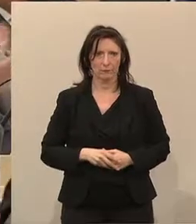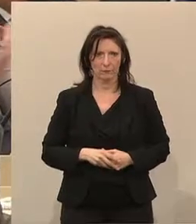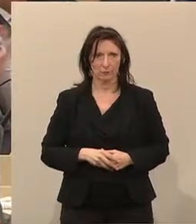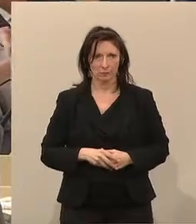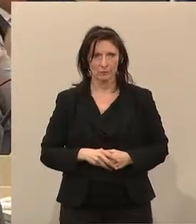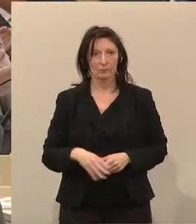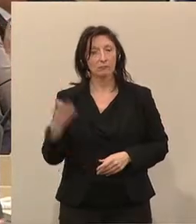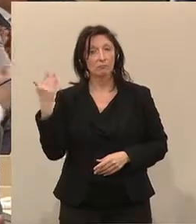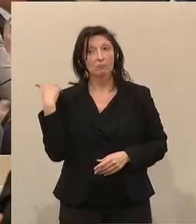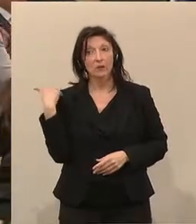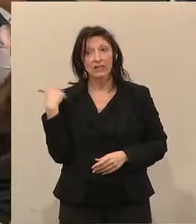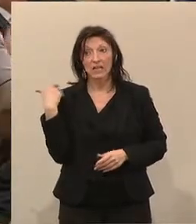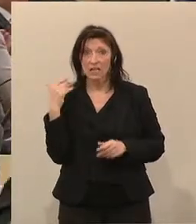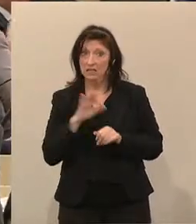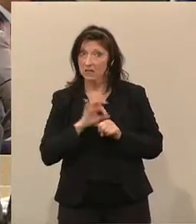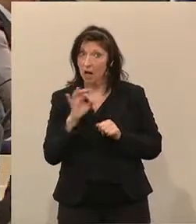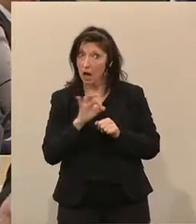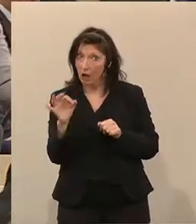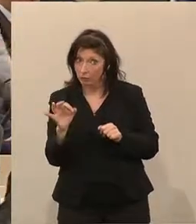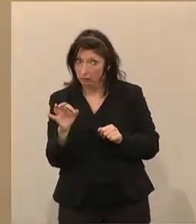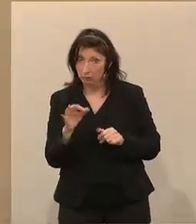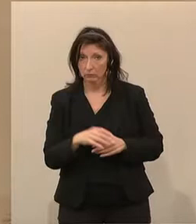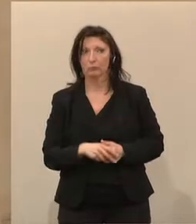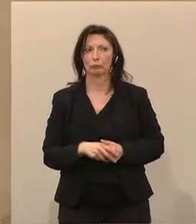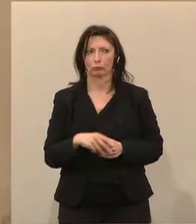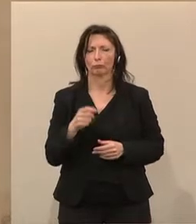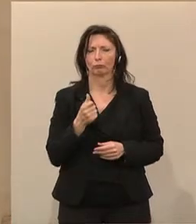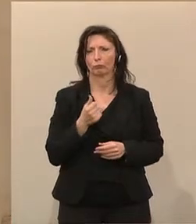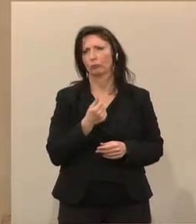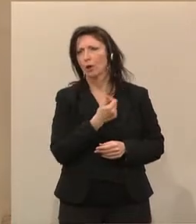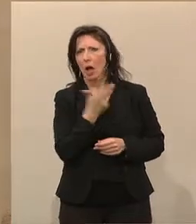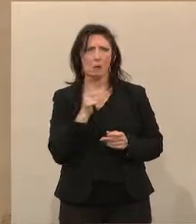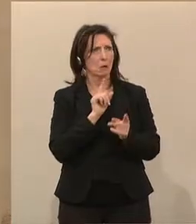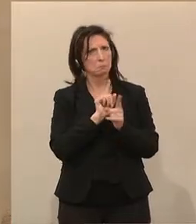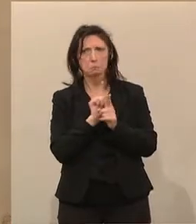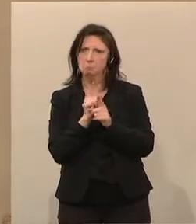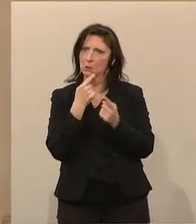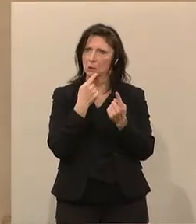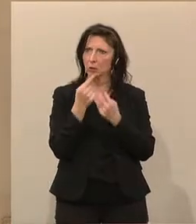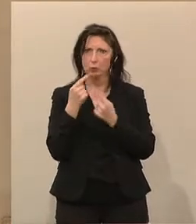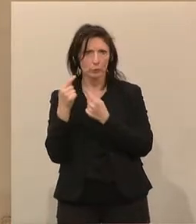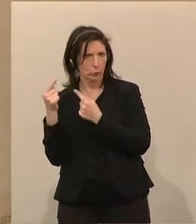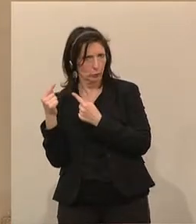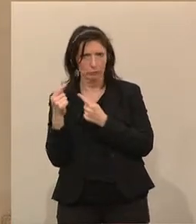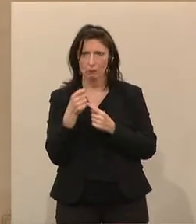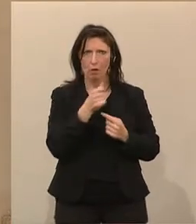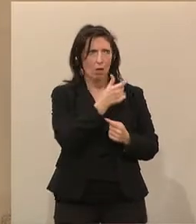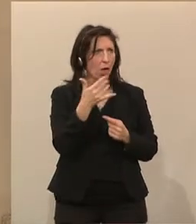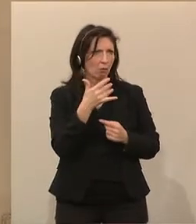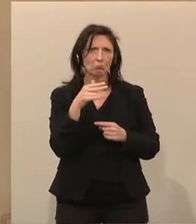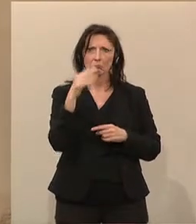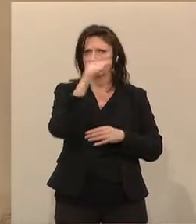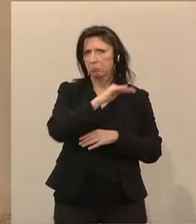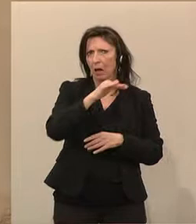In den letzten Tagen habe ich einige Gespräche geführt. Zum einen mit ein paar Unternehmern aus der